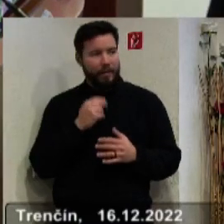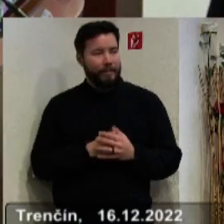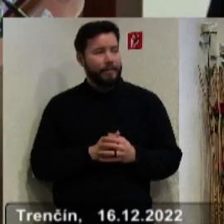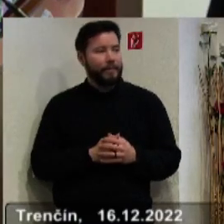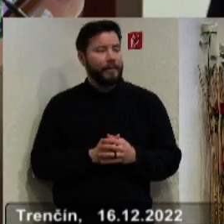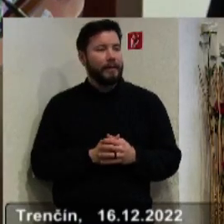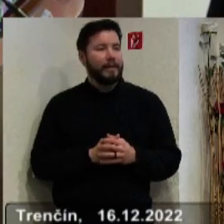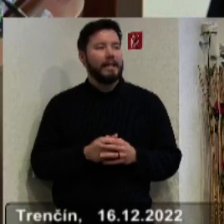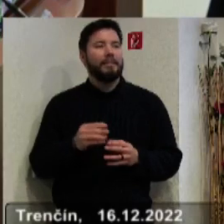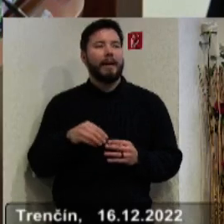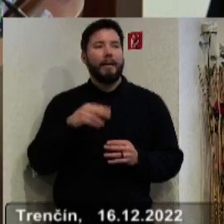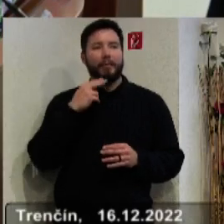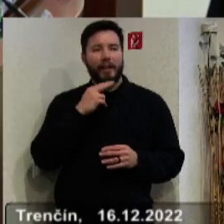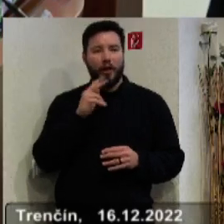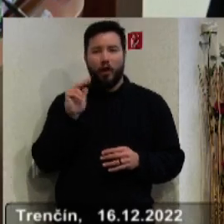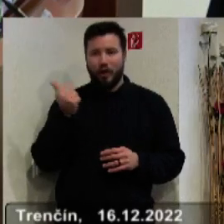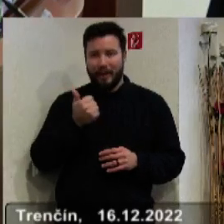by byvali v pondelky o 13.